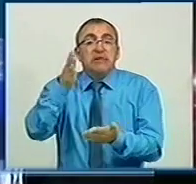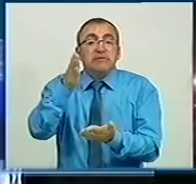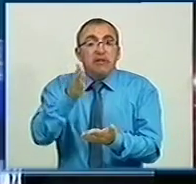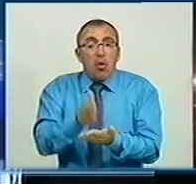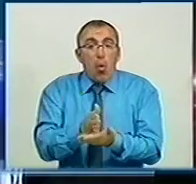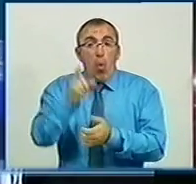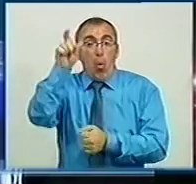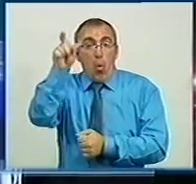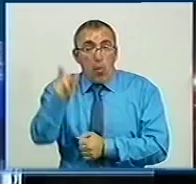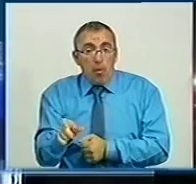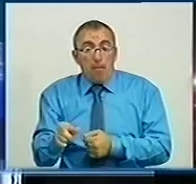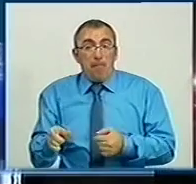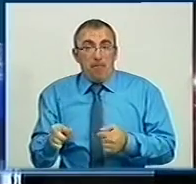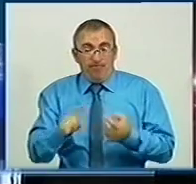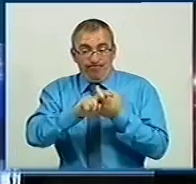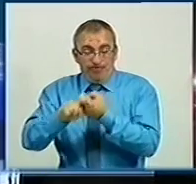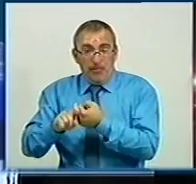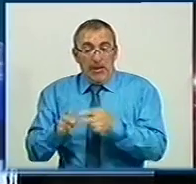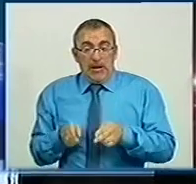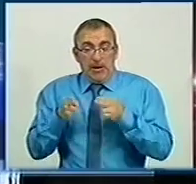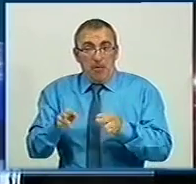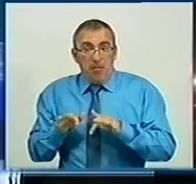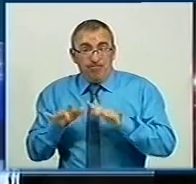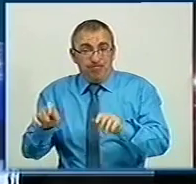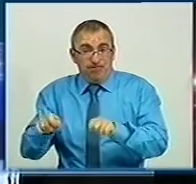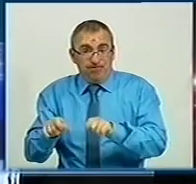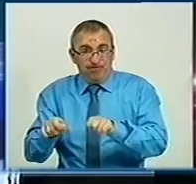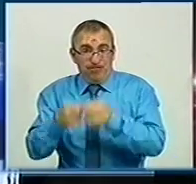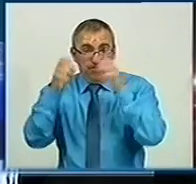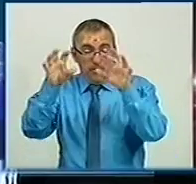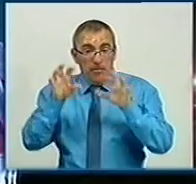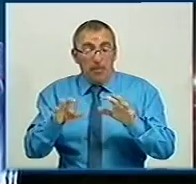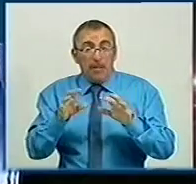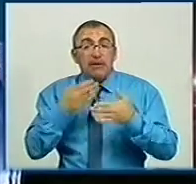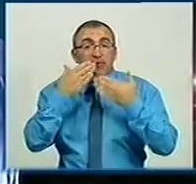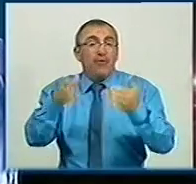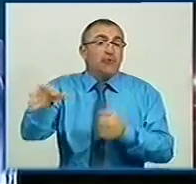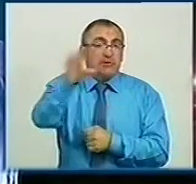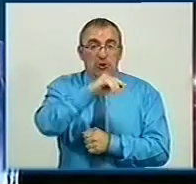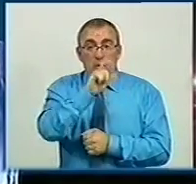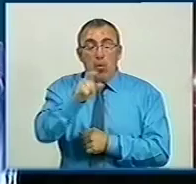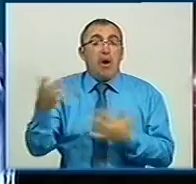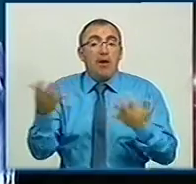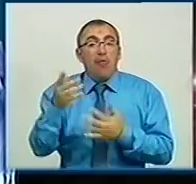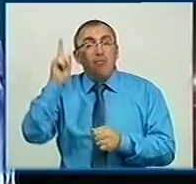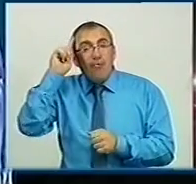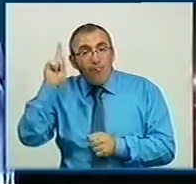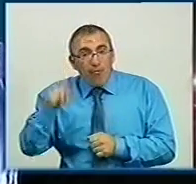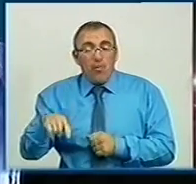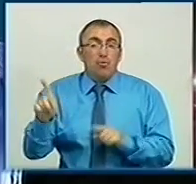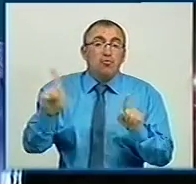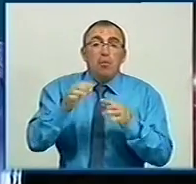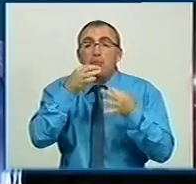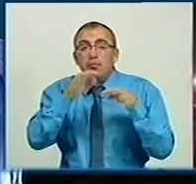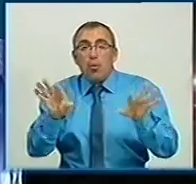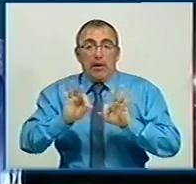особи, причетної до даного кримінального правопорушення. Також ми звертаємось до усіх громадян, які володіють будь-якою